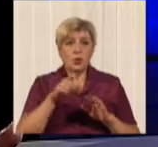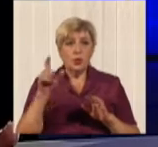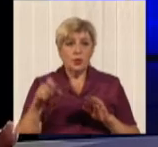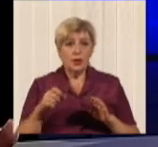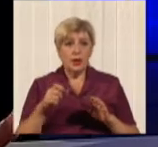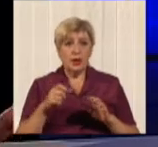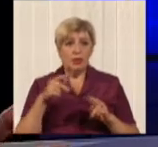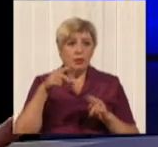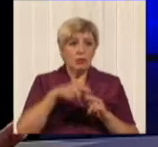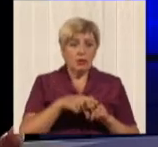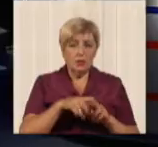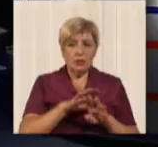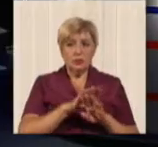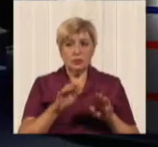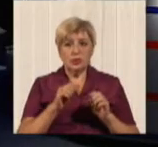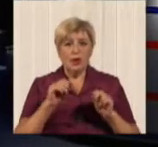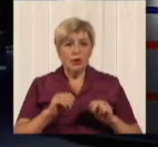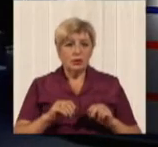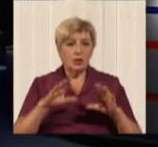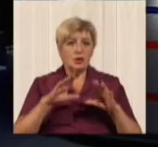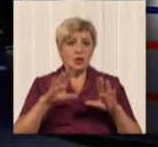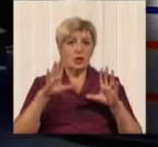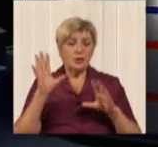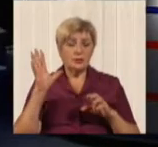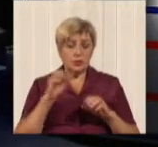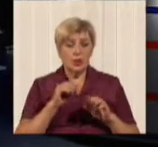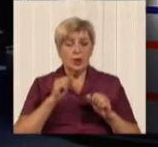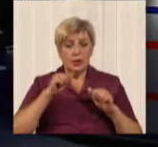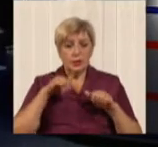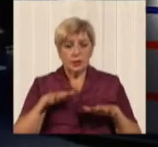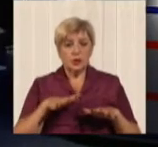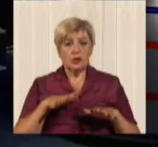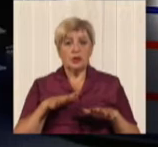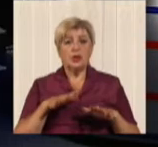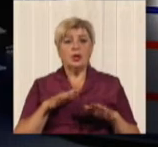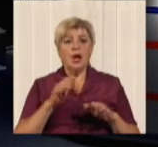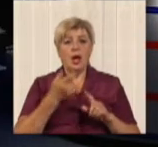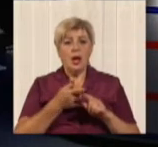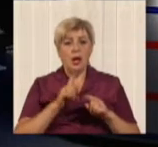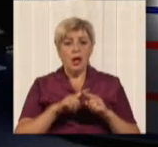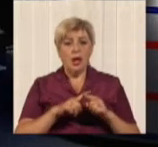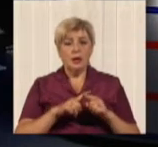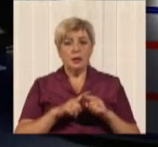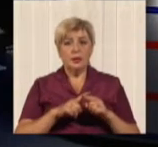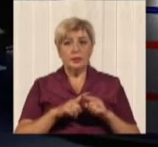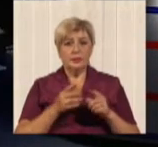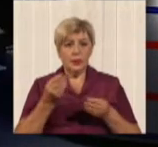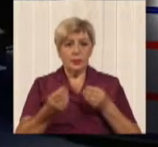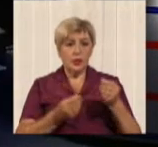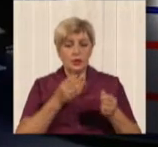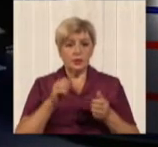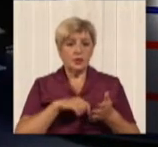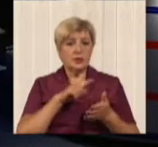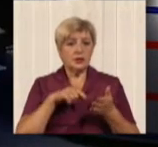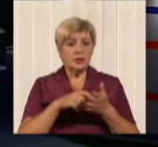тарифи на той момент на вивоз мусора, на воду, решили знову датувати це за счет городського бюджету. І в 2018 році, коли вже